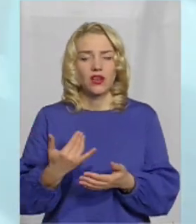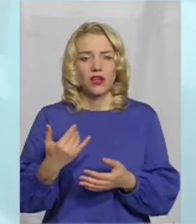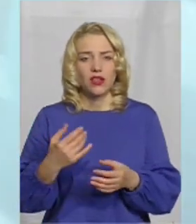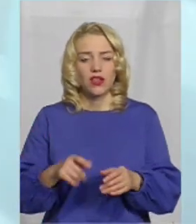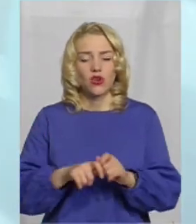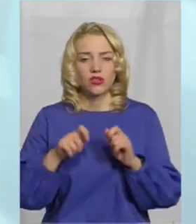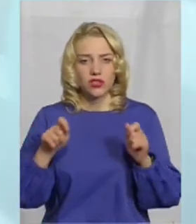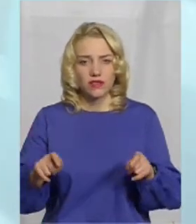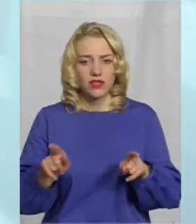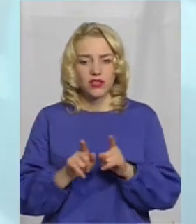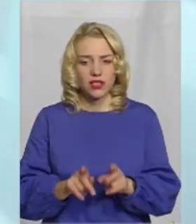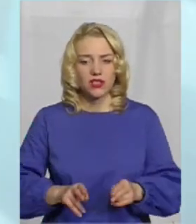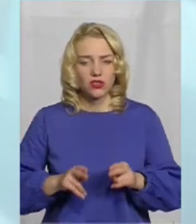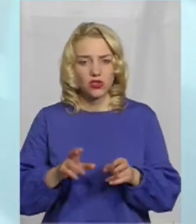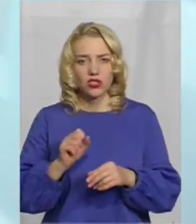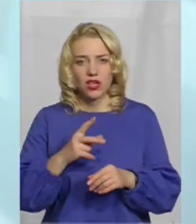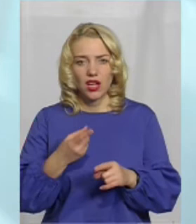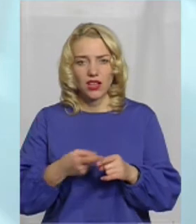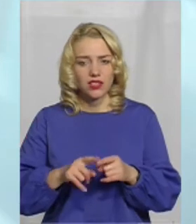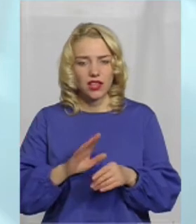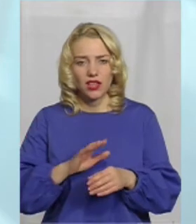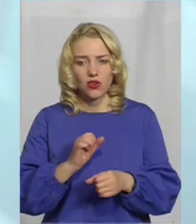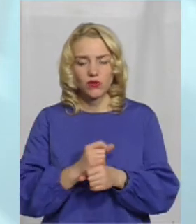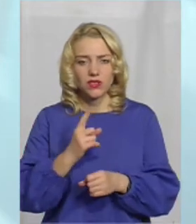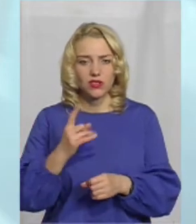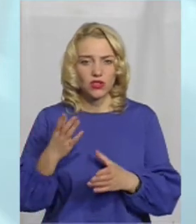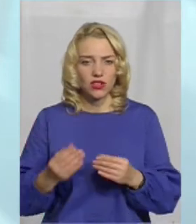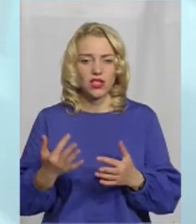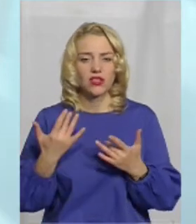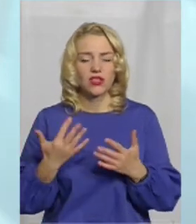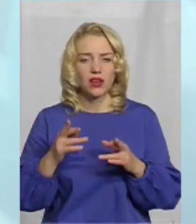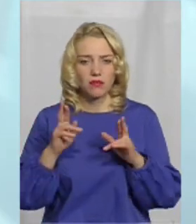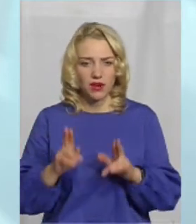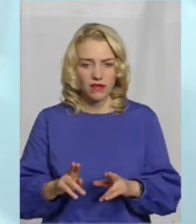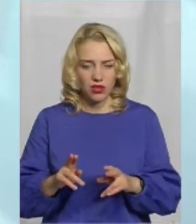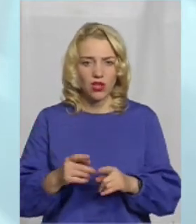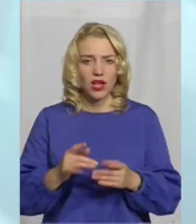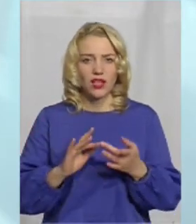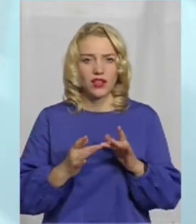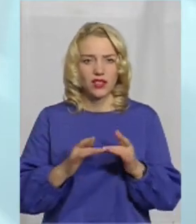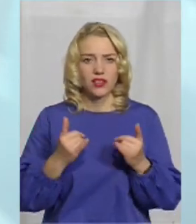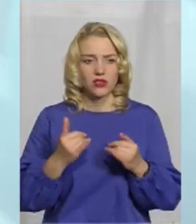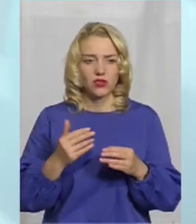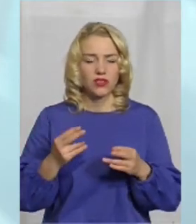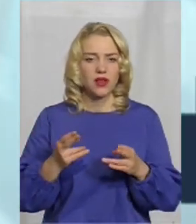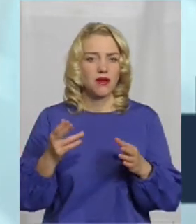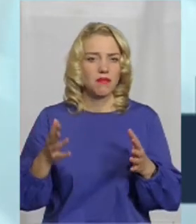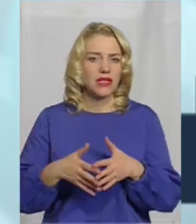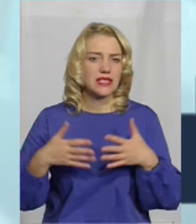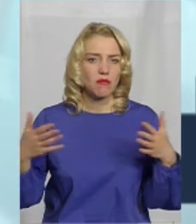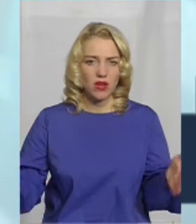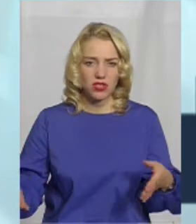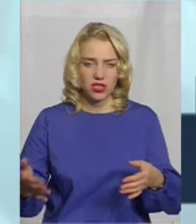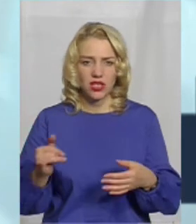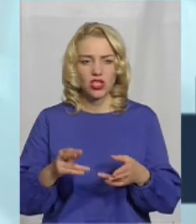Звичайно, розкриваються такі злочини, але це не робиться за один день, тому що, як правило, інтернет сьогодні безмежний. І